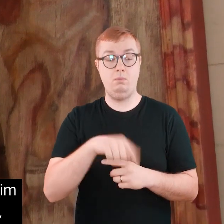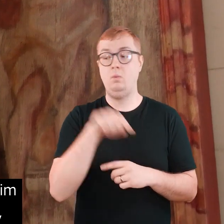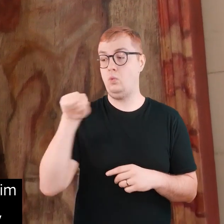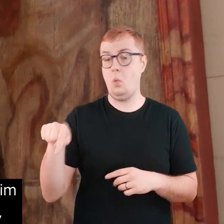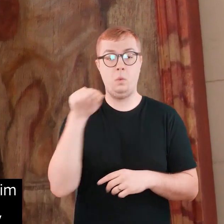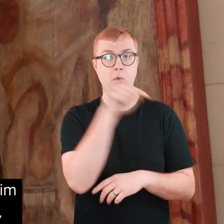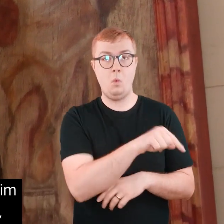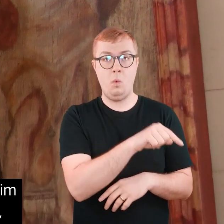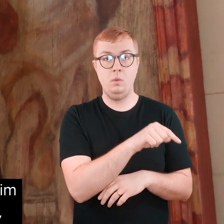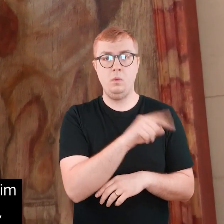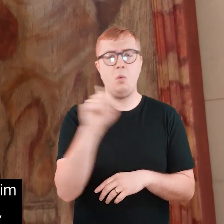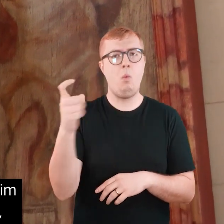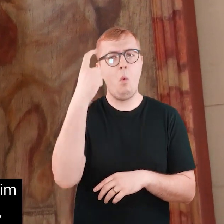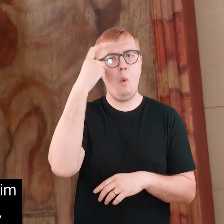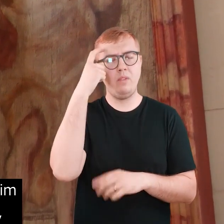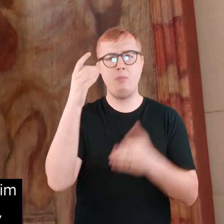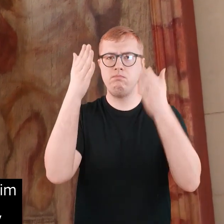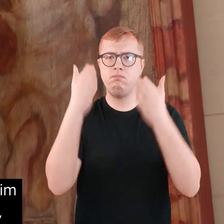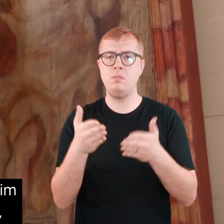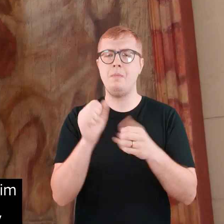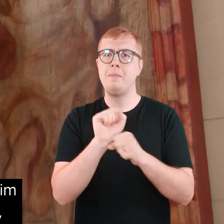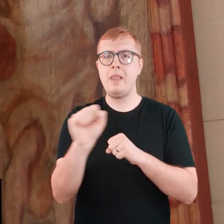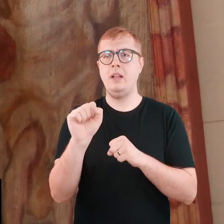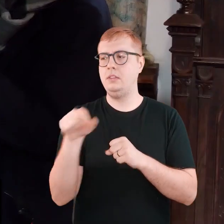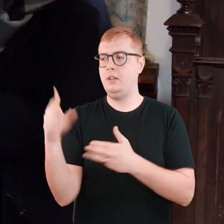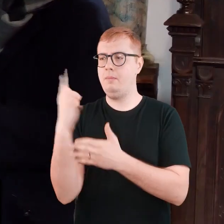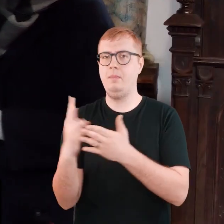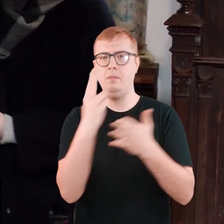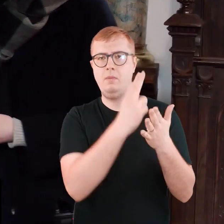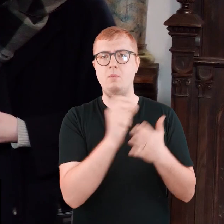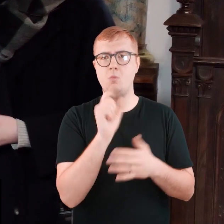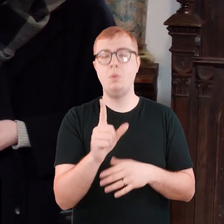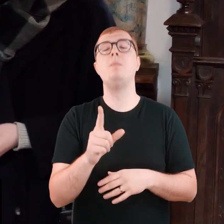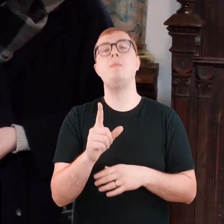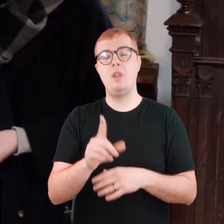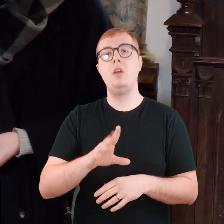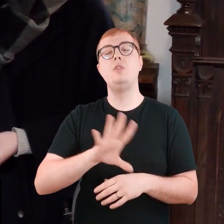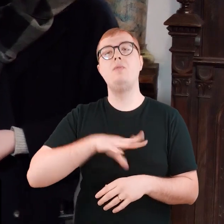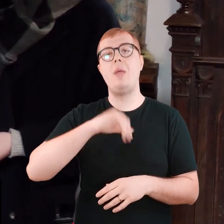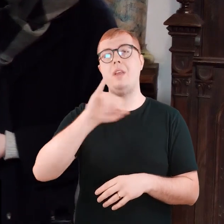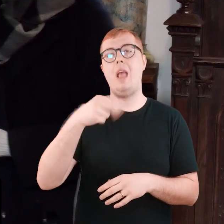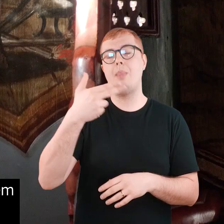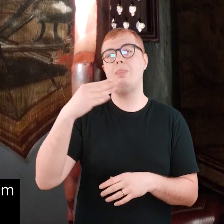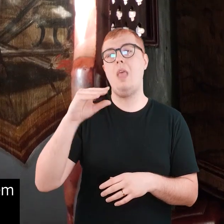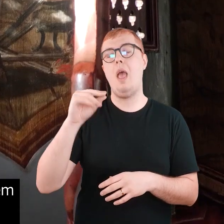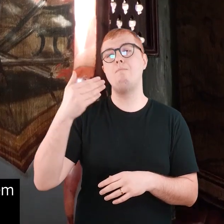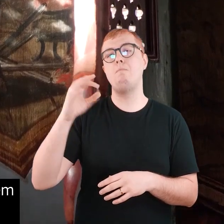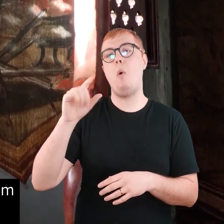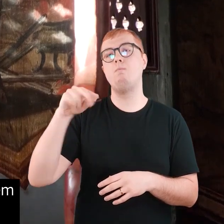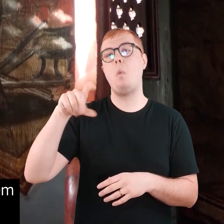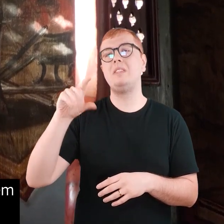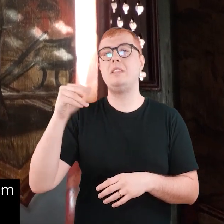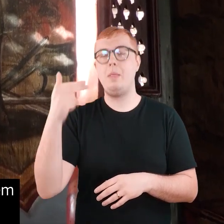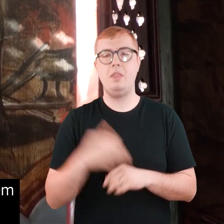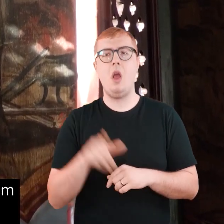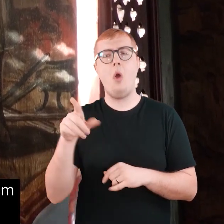jednym, i w drugim konfesjonale główną postacią, która zdobi malowidło jest święty Jan Nepomucen. Był to święty,